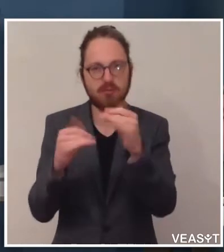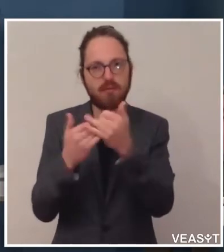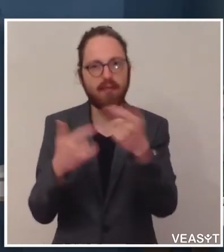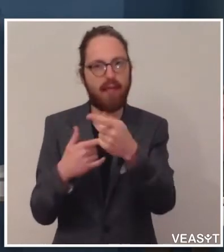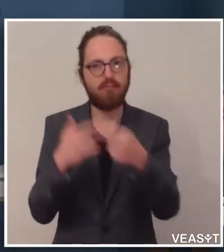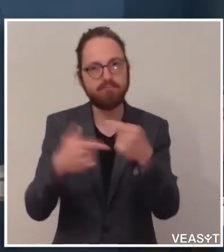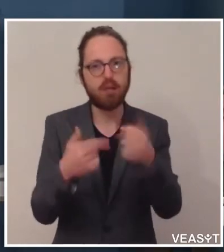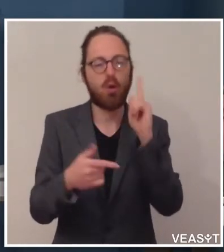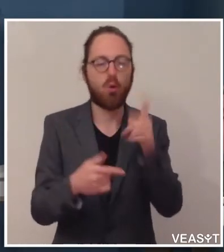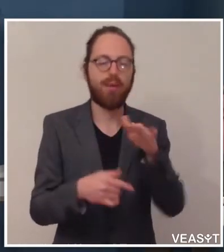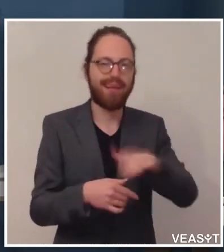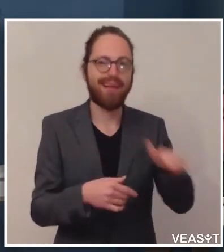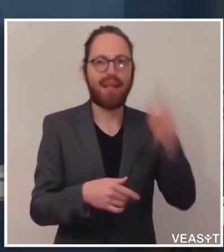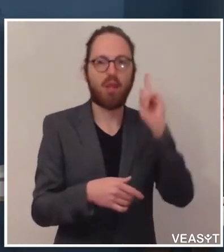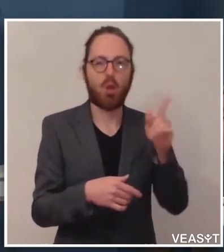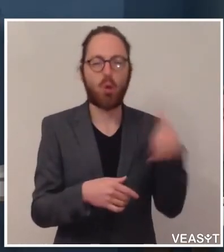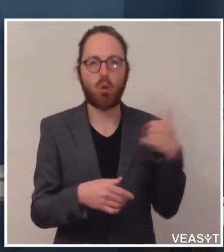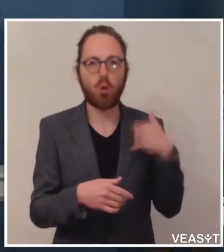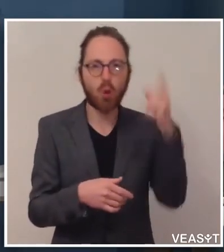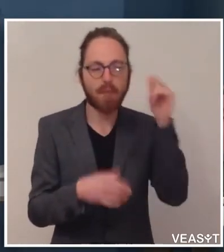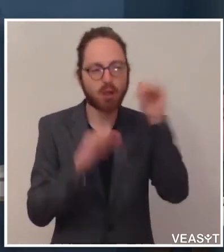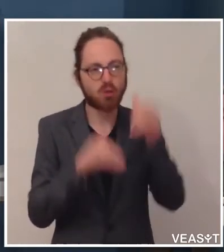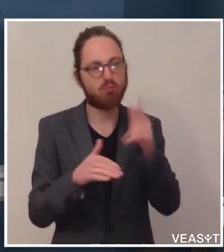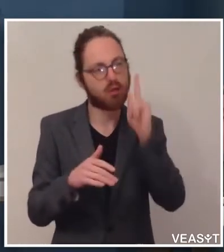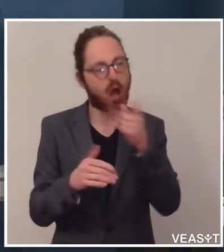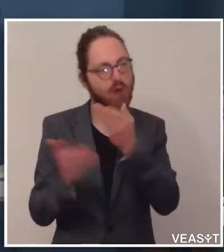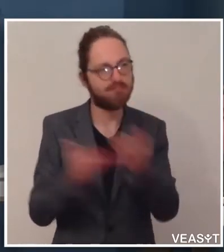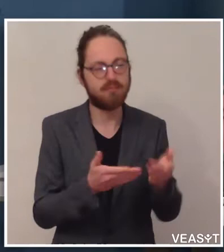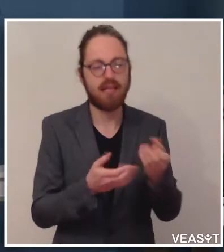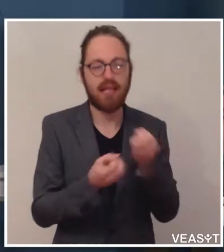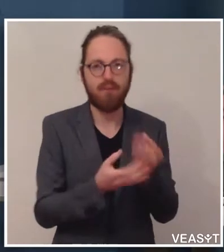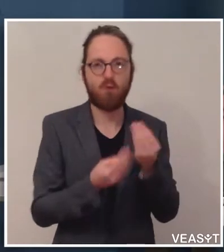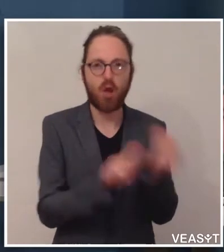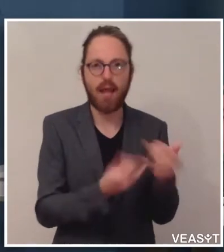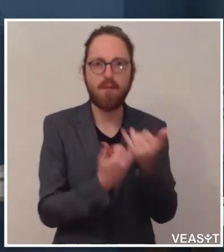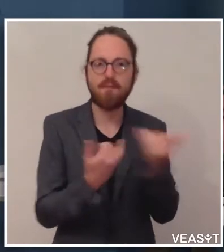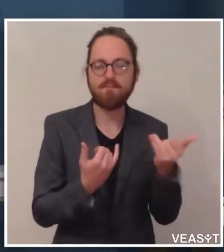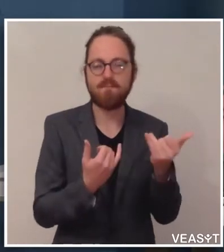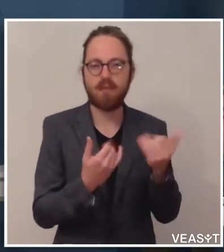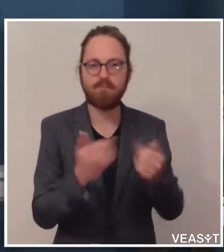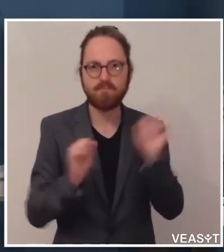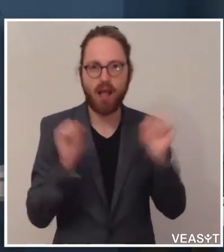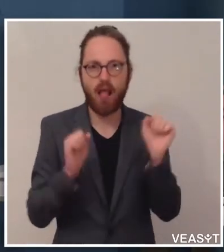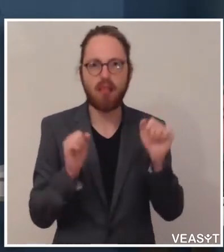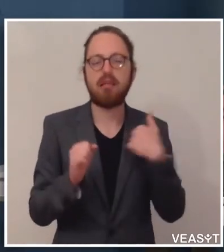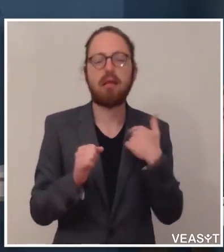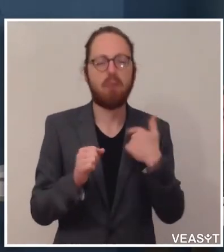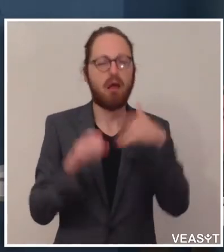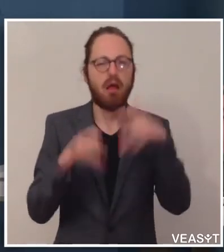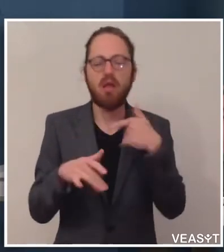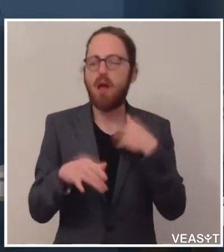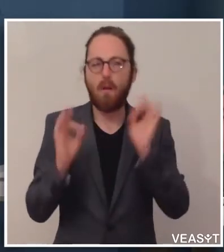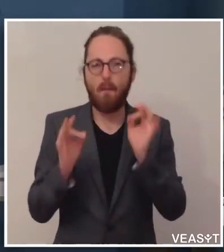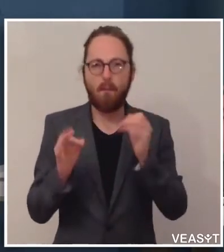Menschen selber gut vermittelt werden muss. Aber ich denke, dass wir hochprofessionelle Menschen auch in diesem Bereich haben. Ich darf sagen,